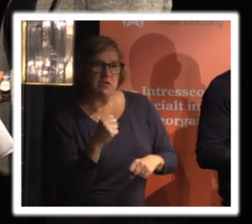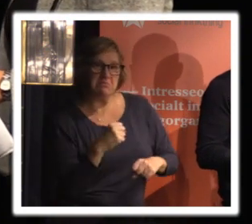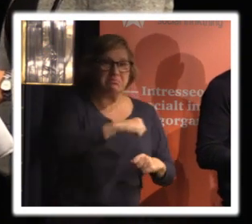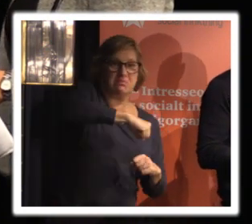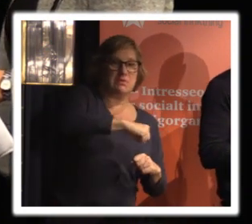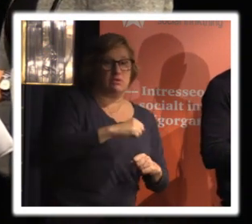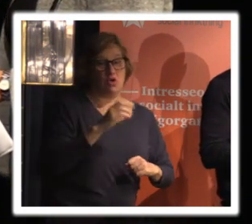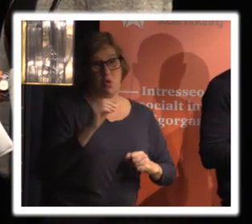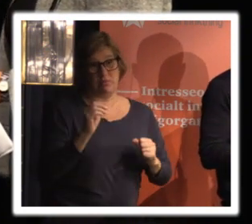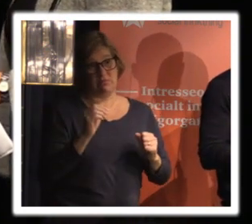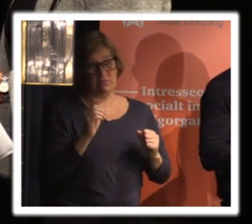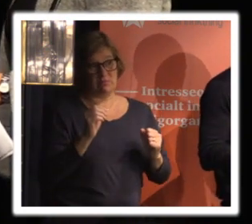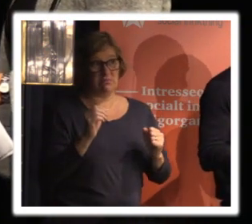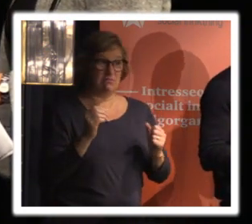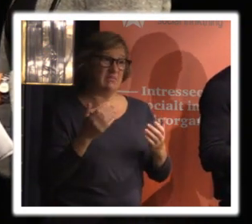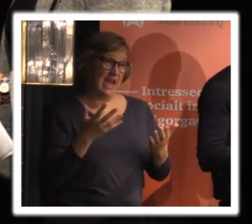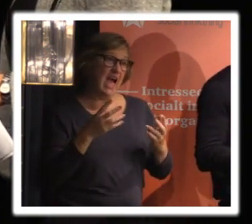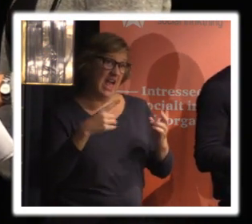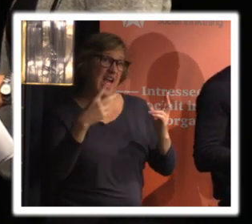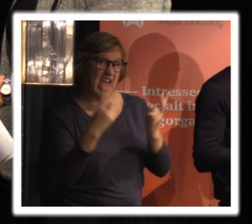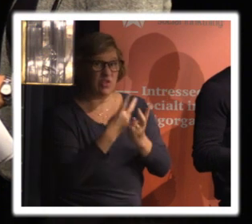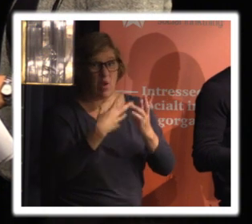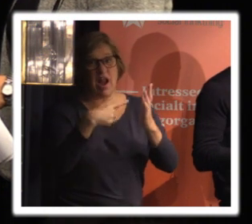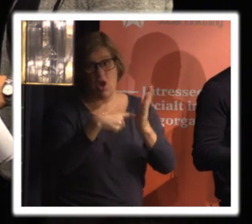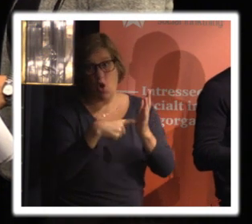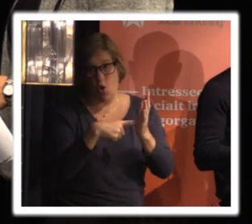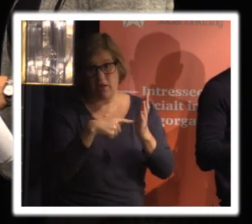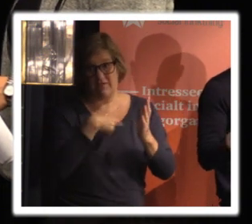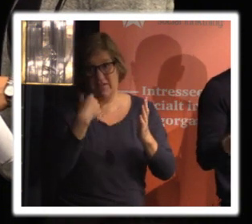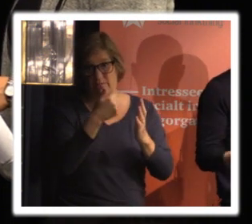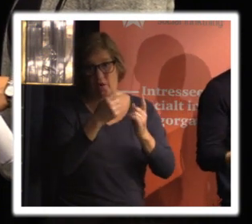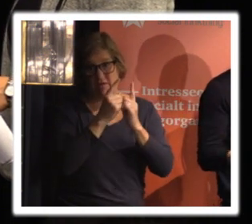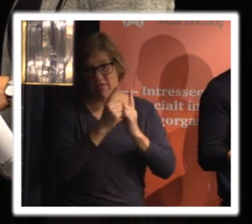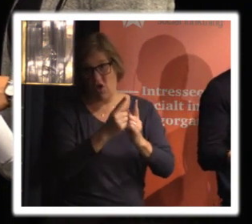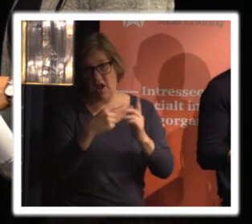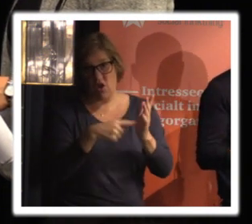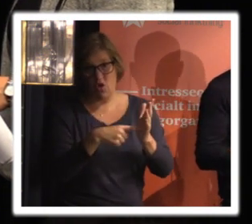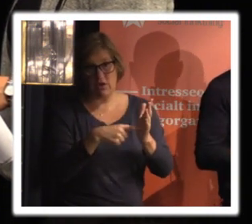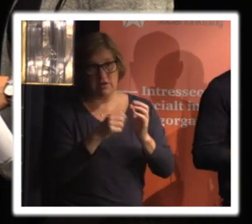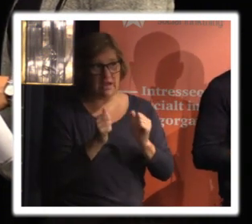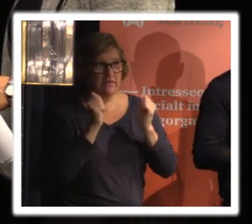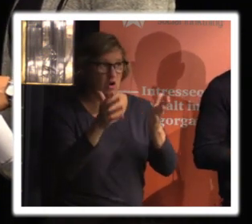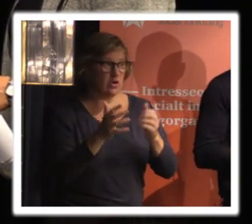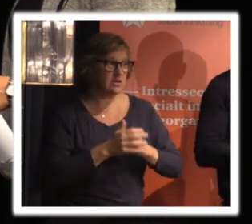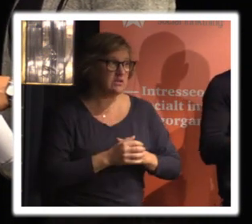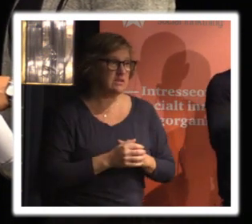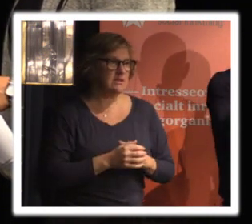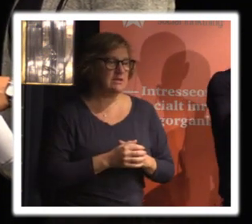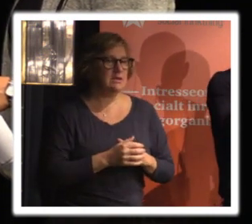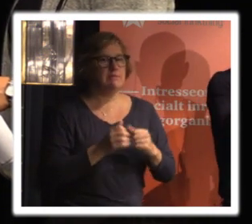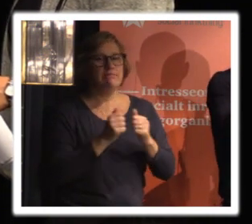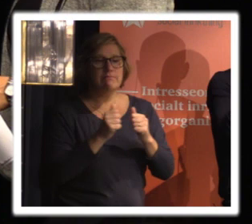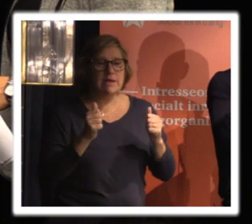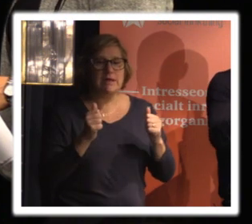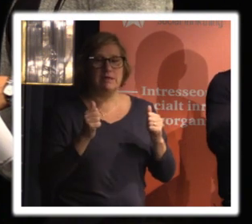så att visst man ska ju det är en lagstiftning vi har att förhålla oss till och den ska man ju följa och sådär men sen